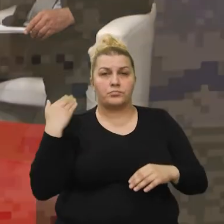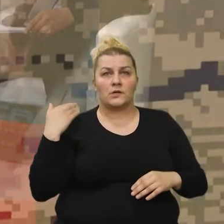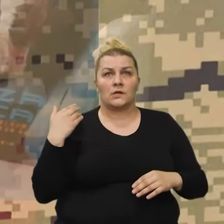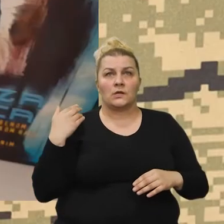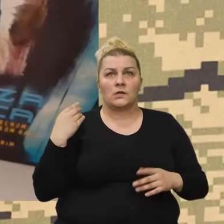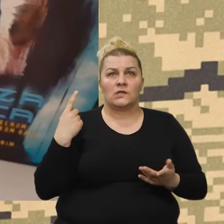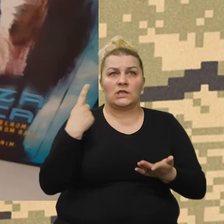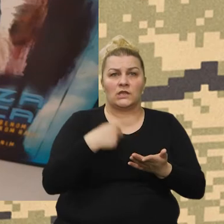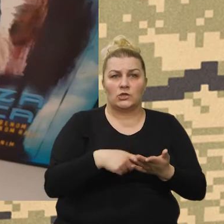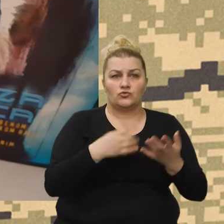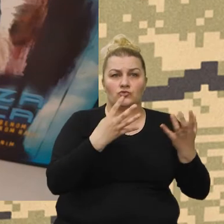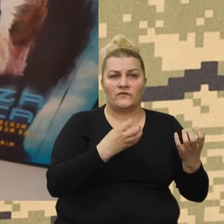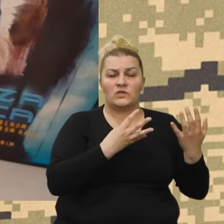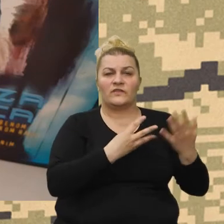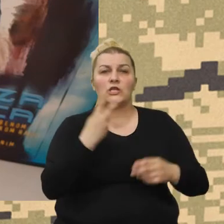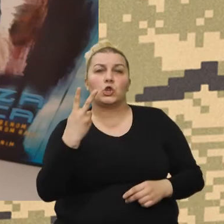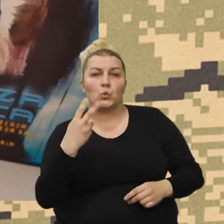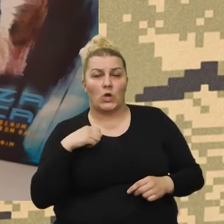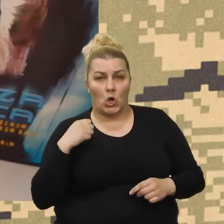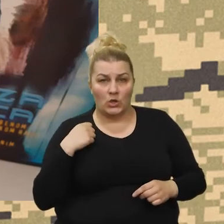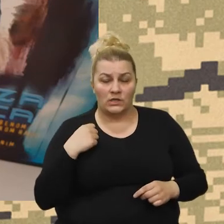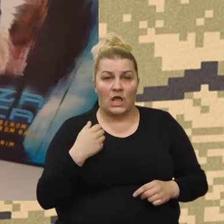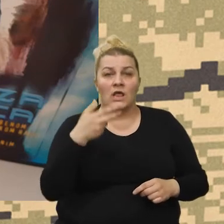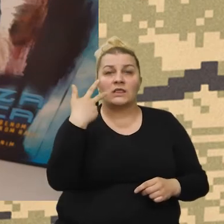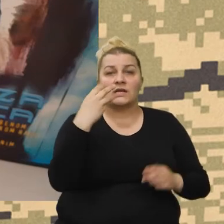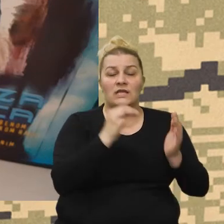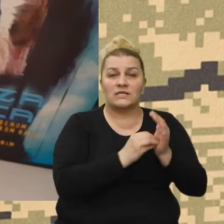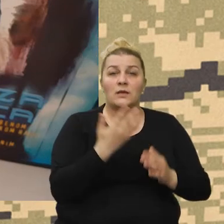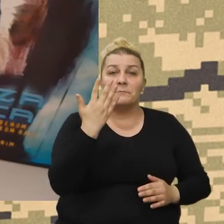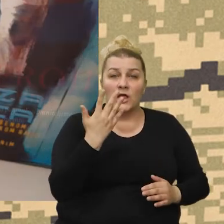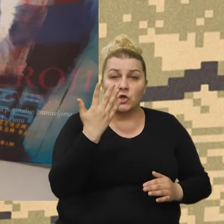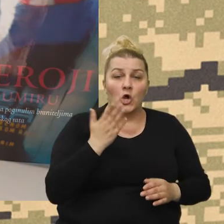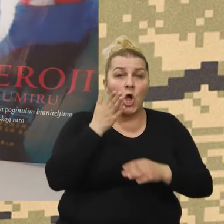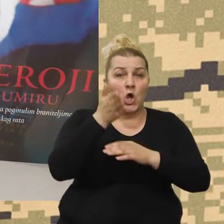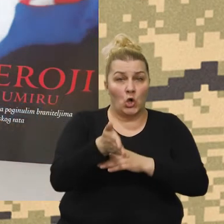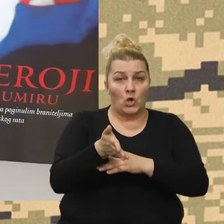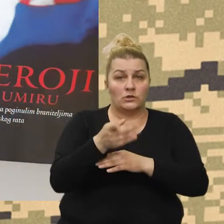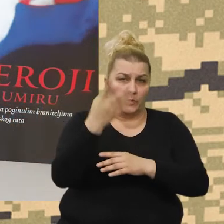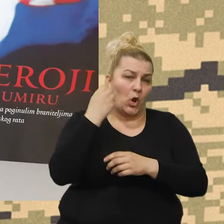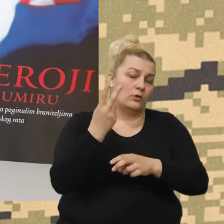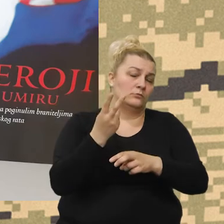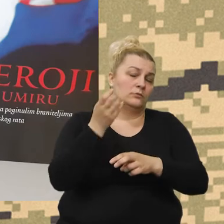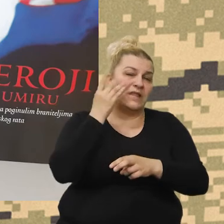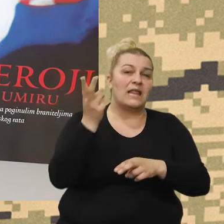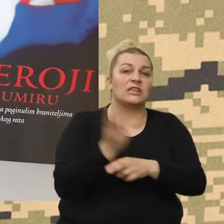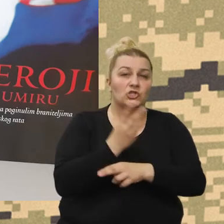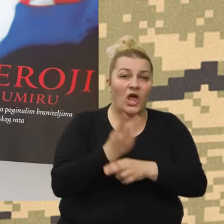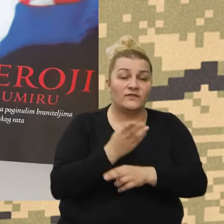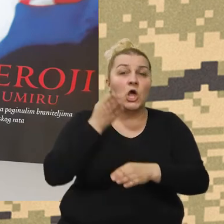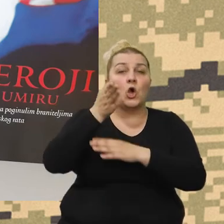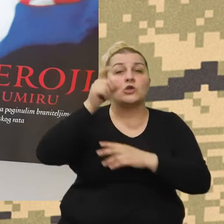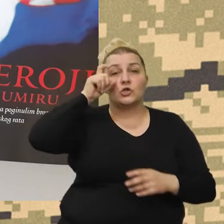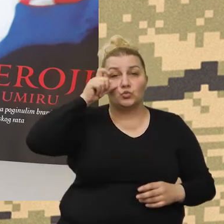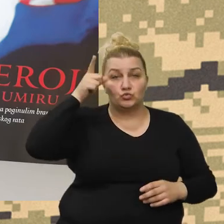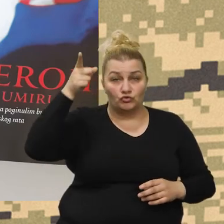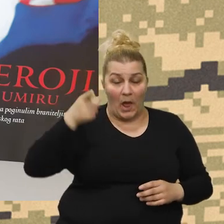1992. godine, 30. god. na dan državnosti, kod predsjednika Tuđmana.